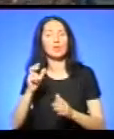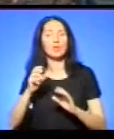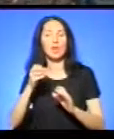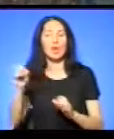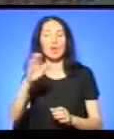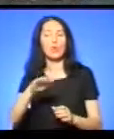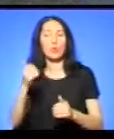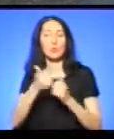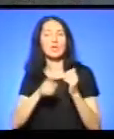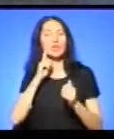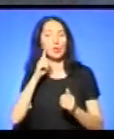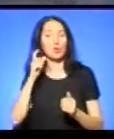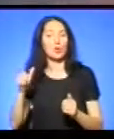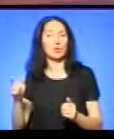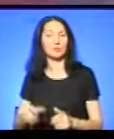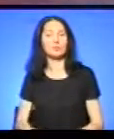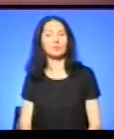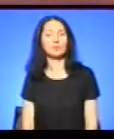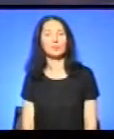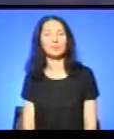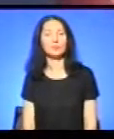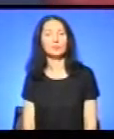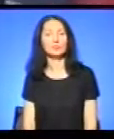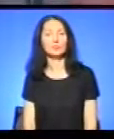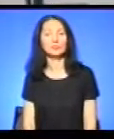уніорів. Анжела Шова, Оксана Галіяш, новини.